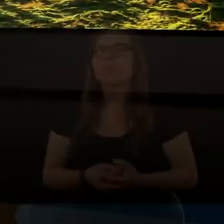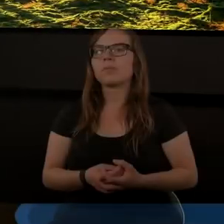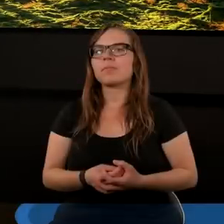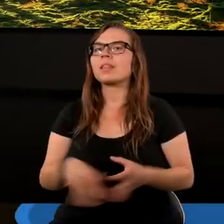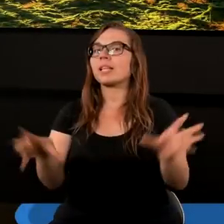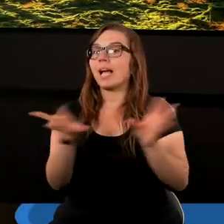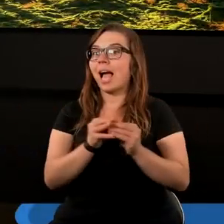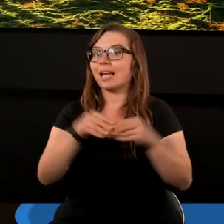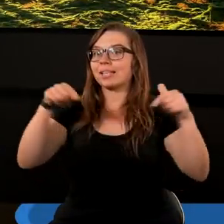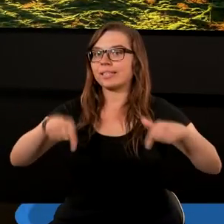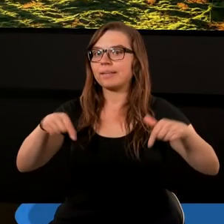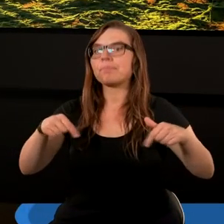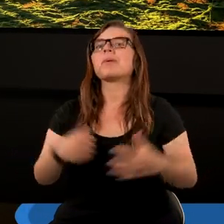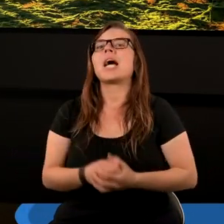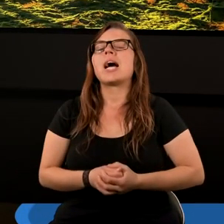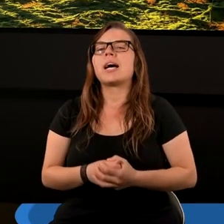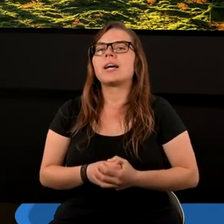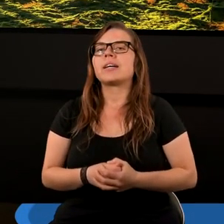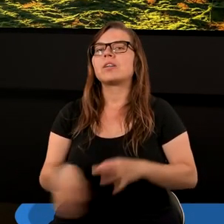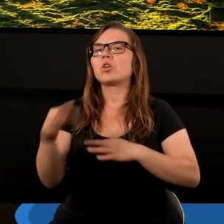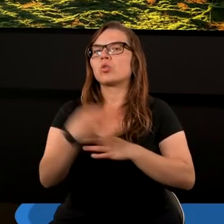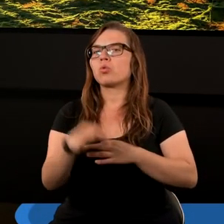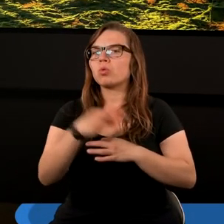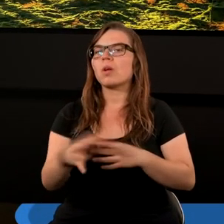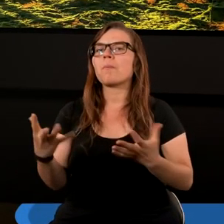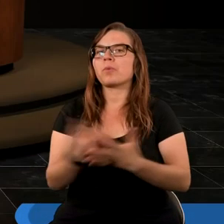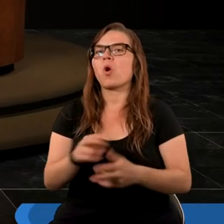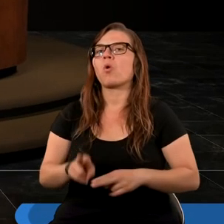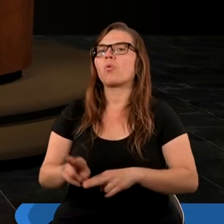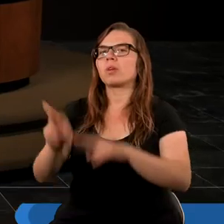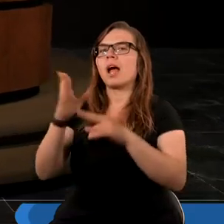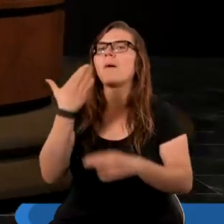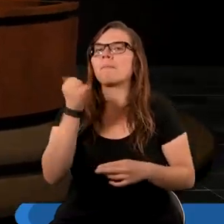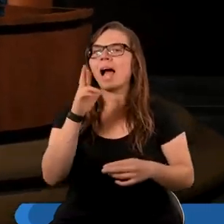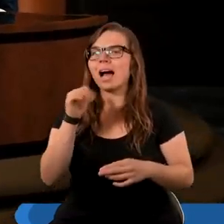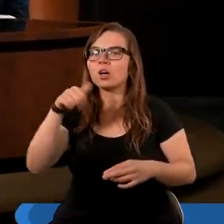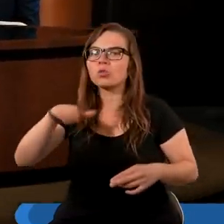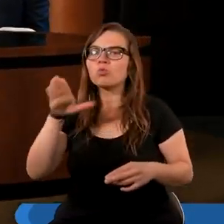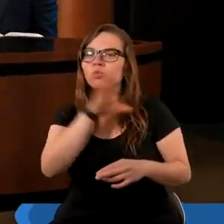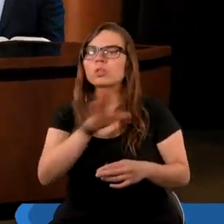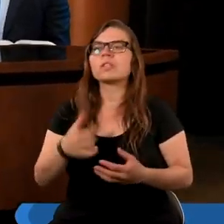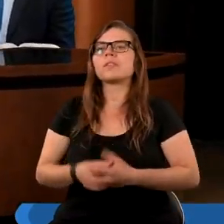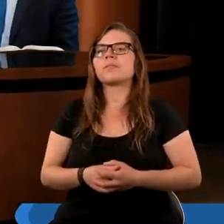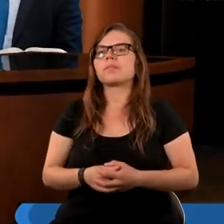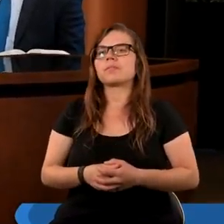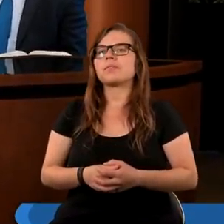Razem ze mną w Studium udział biorą Mariusz,